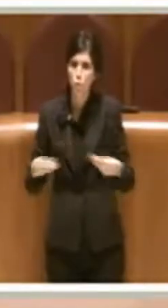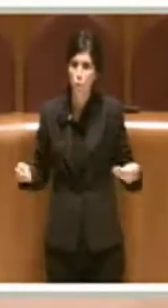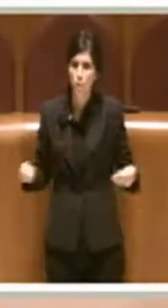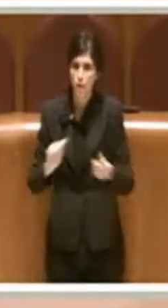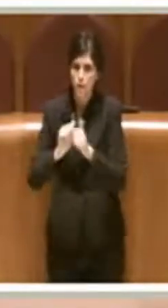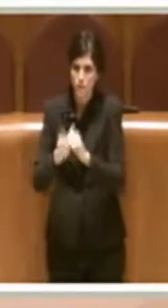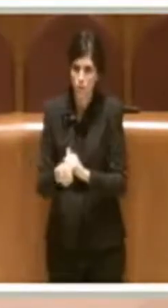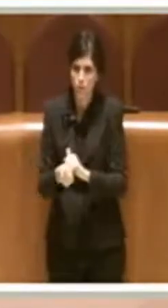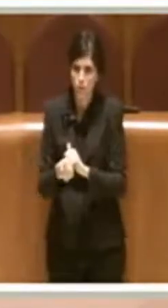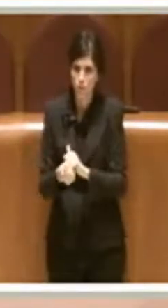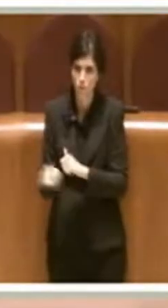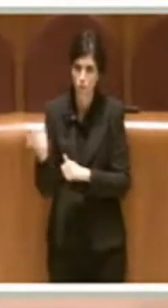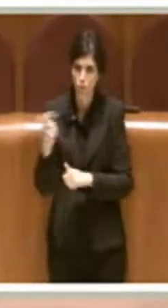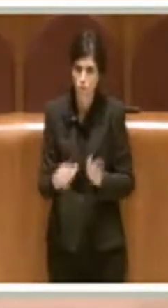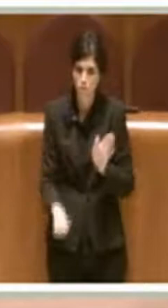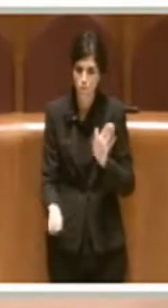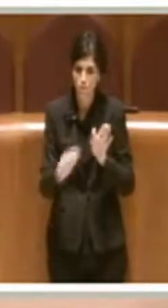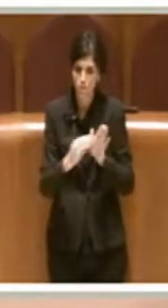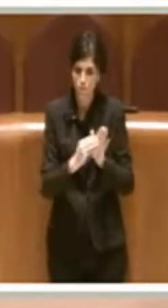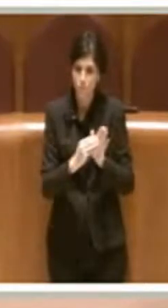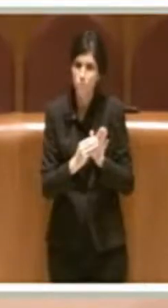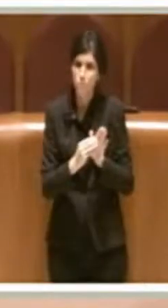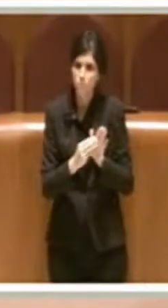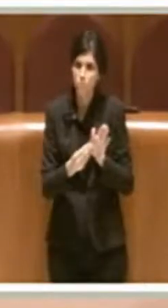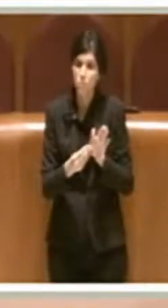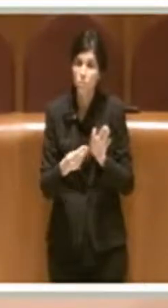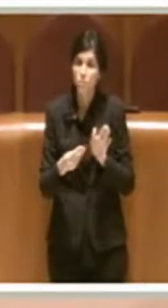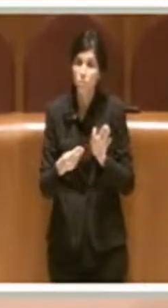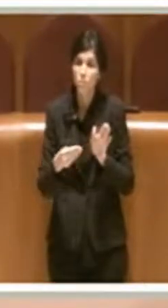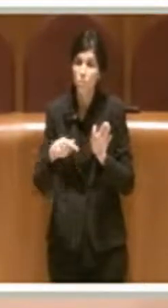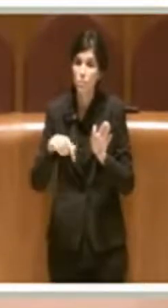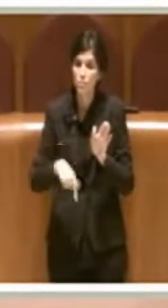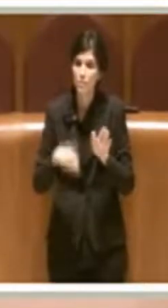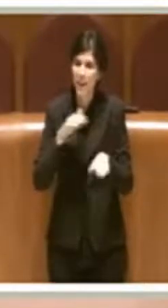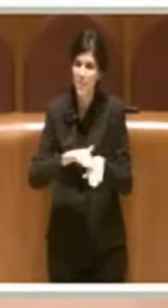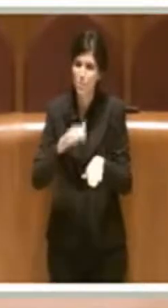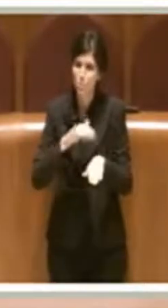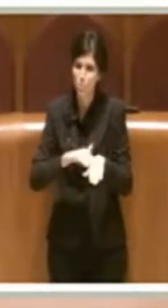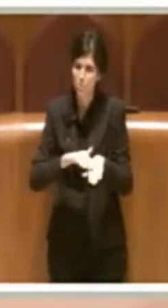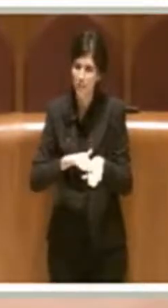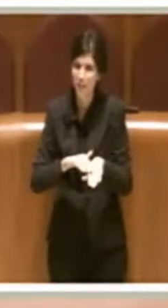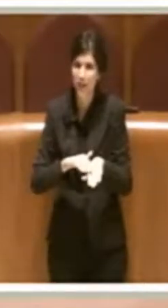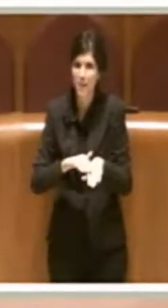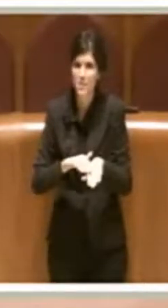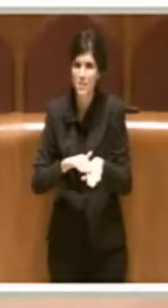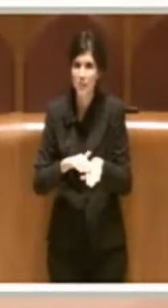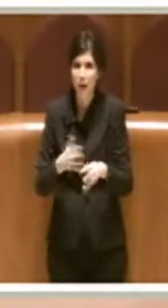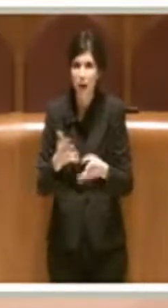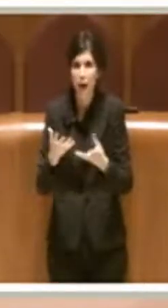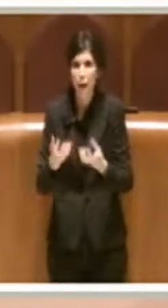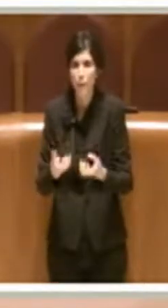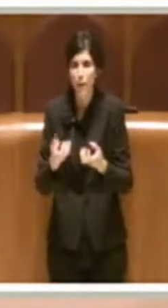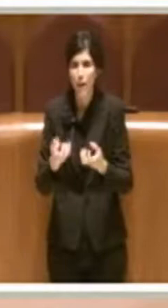perché è una voce che è stata aggiunta proprio in base all'esperienza e all'applicazione concreta di